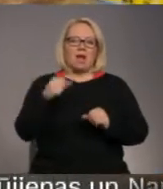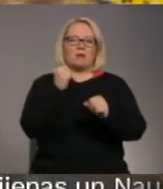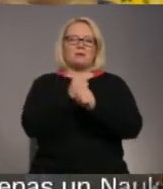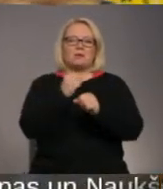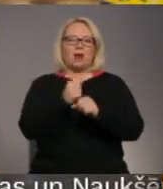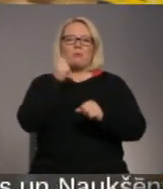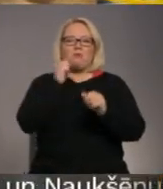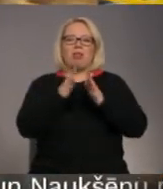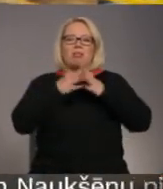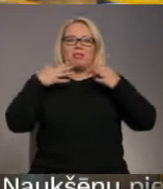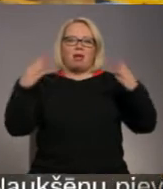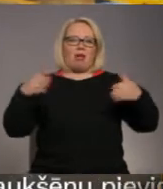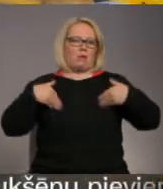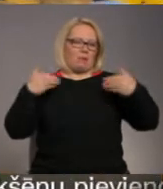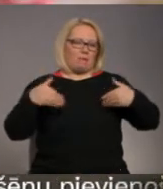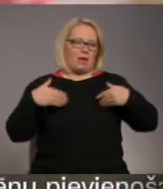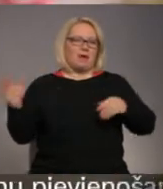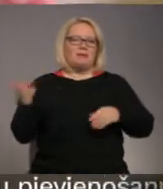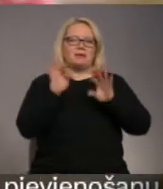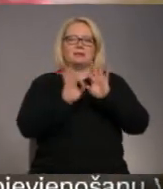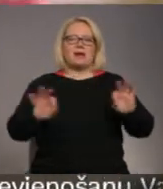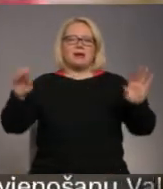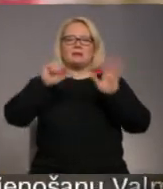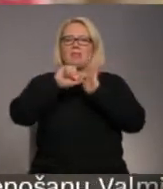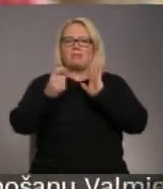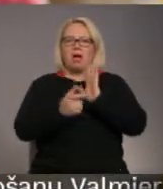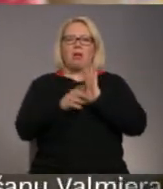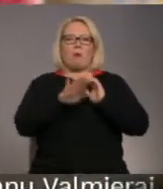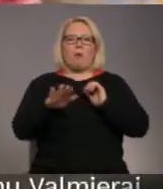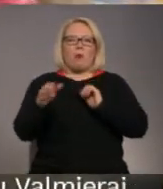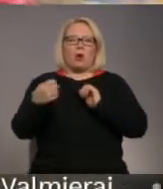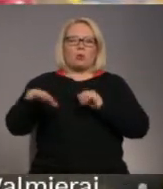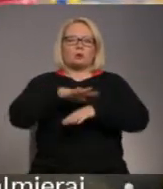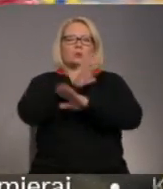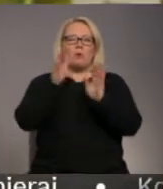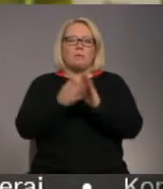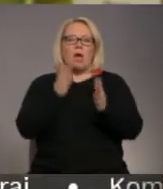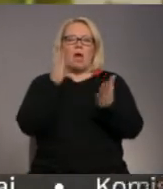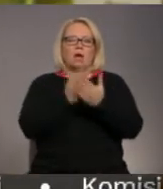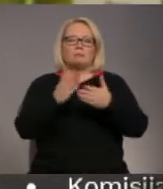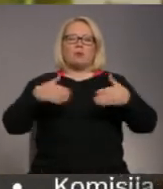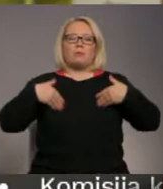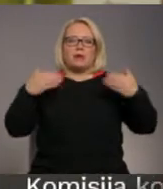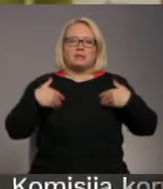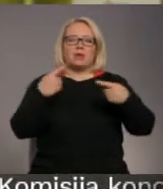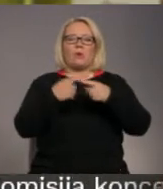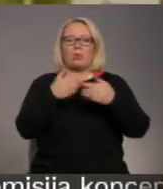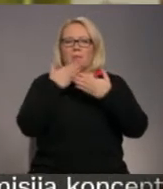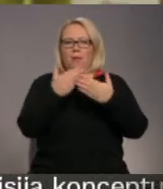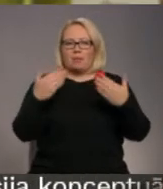prieku. Viss tā skaistā tēlpa un viss bērndārs kopumā. Mēs esam priecīgi un pateicīgi, ka